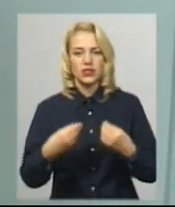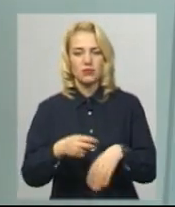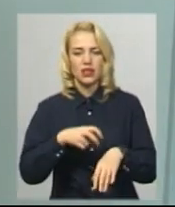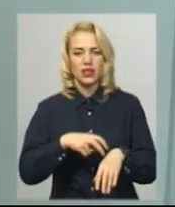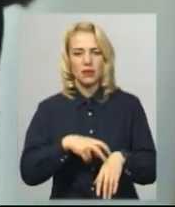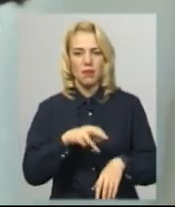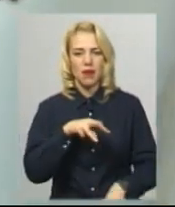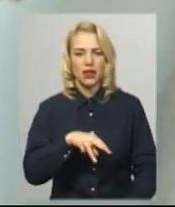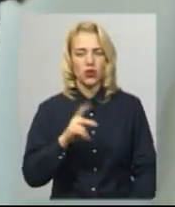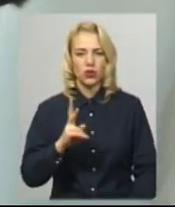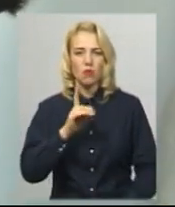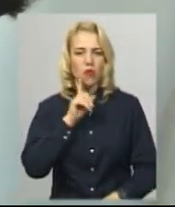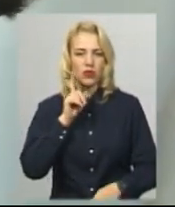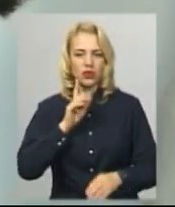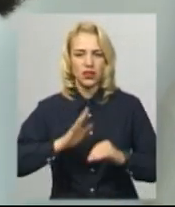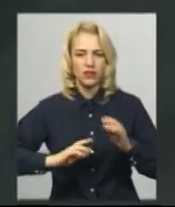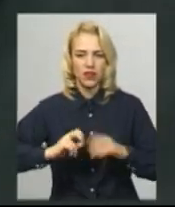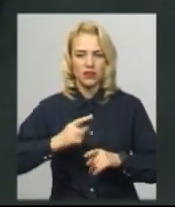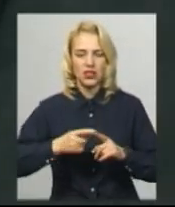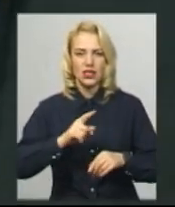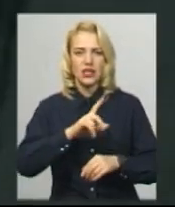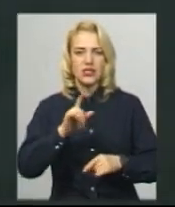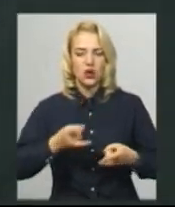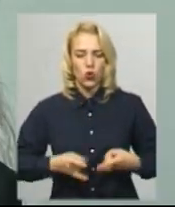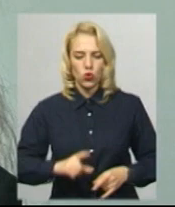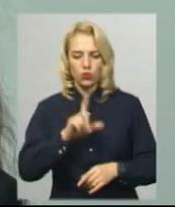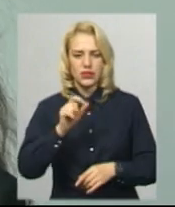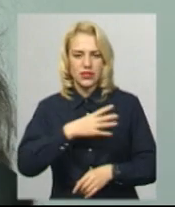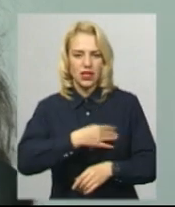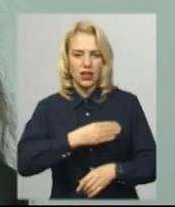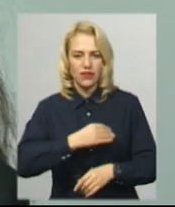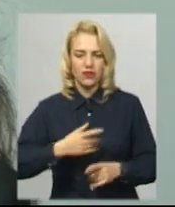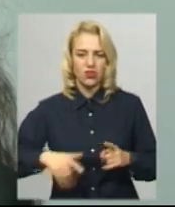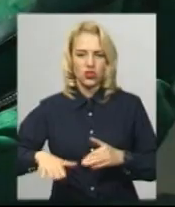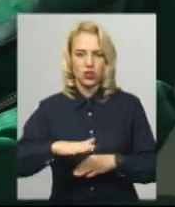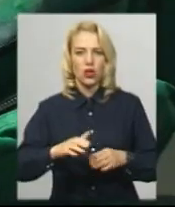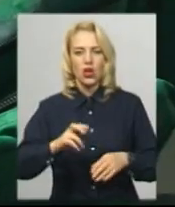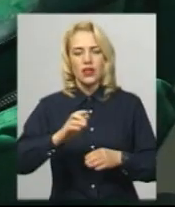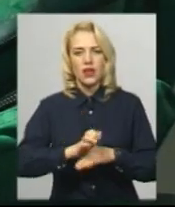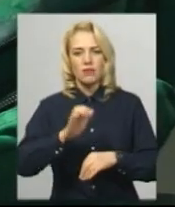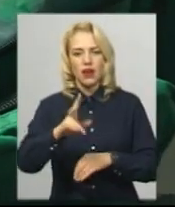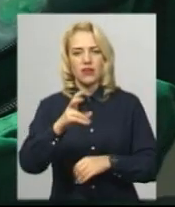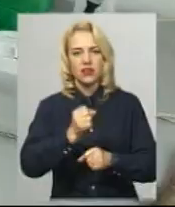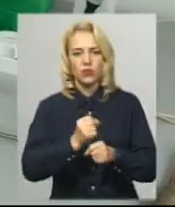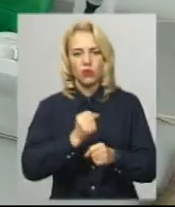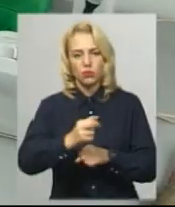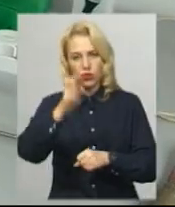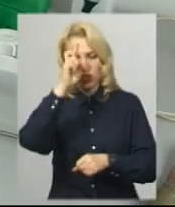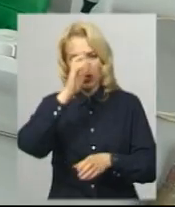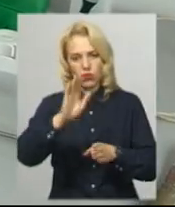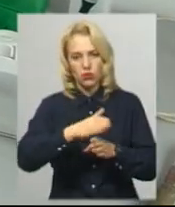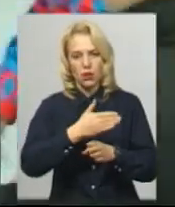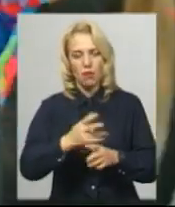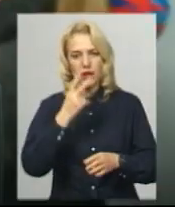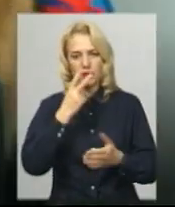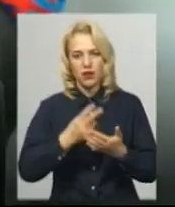Марія Кобільник – молодий фахівець, родом зі Львівщини. На роботу допільного Олексинця направлена по державному розподілу. Для неї в амбулаторії передбачено житло.